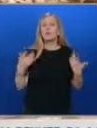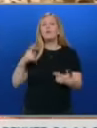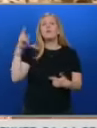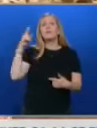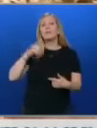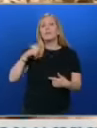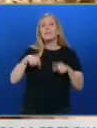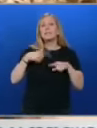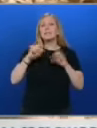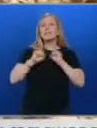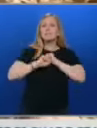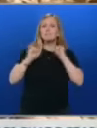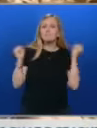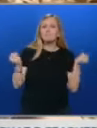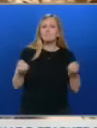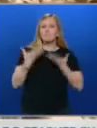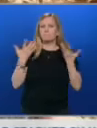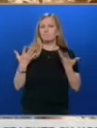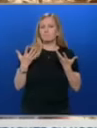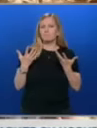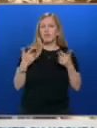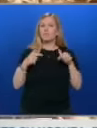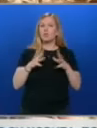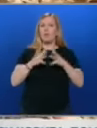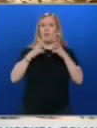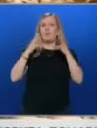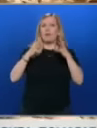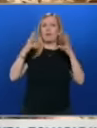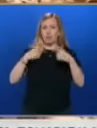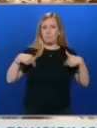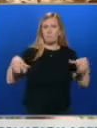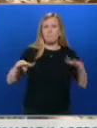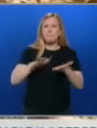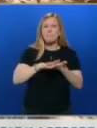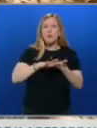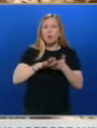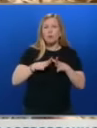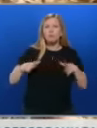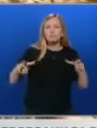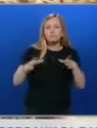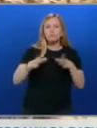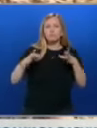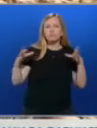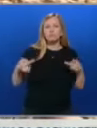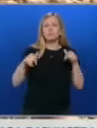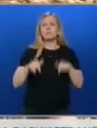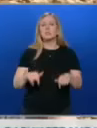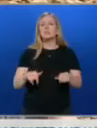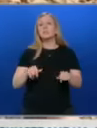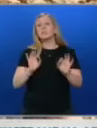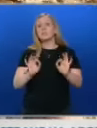дните непосредствено след инцидента се увеличи, увеличи размера си. И съобразно